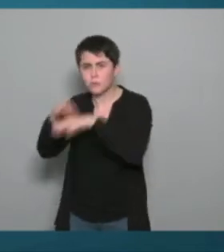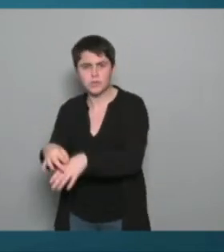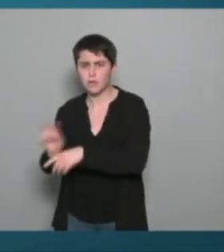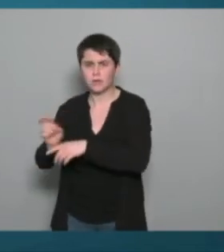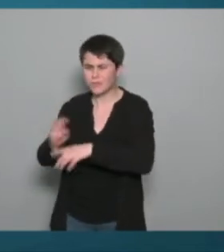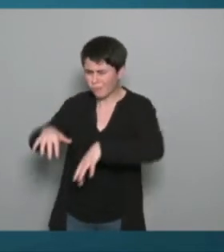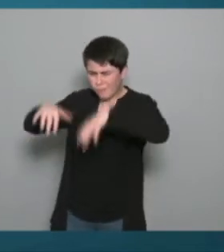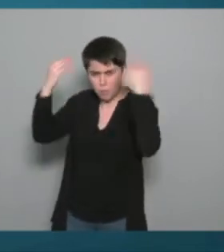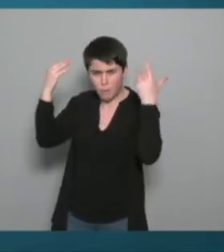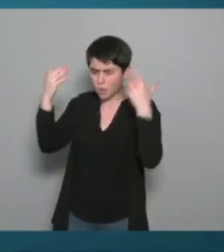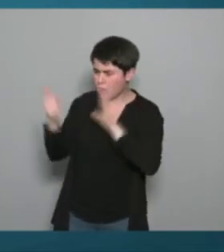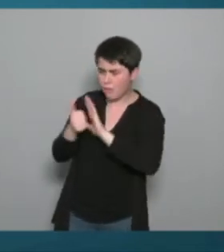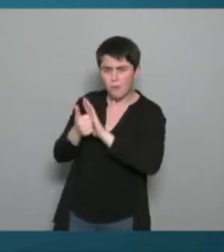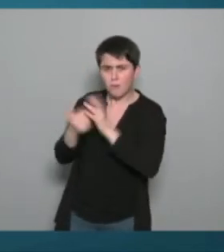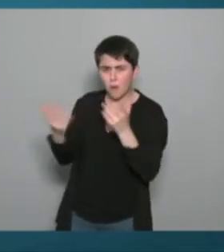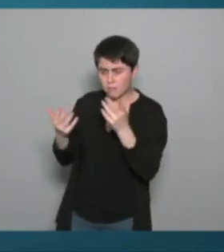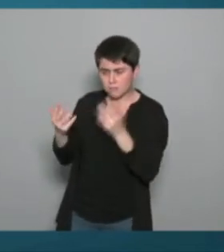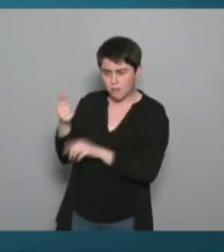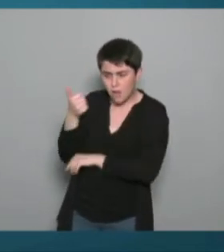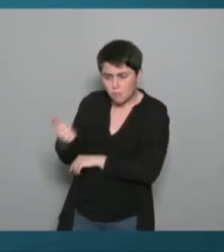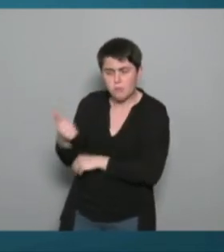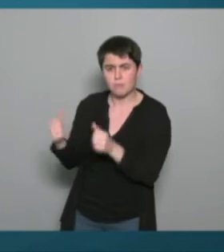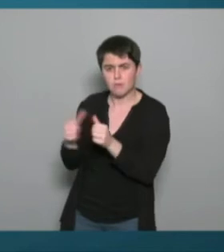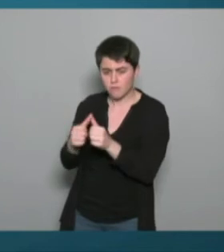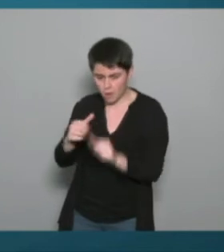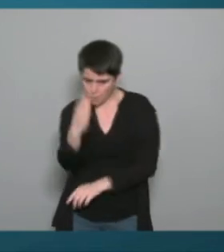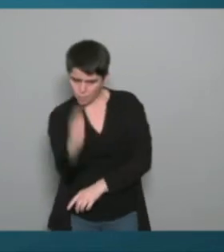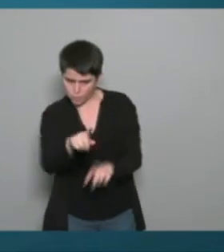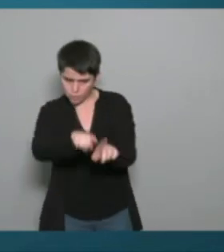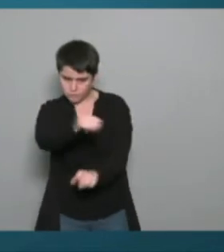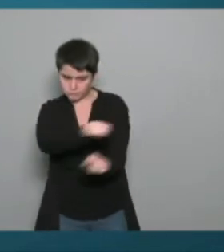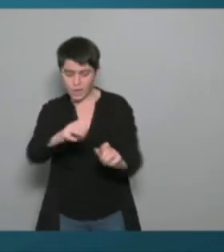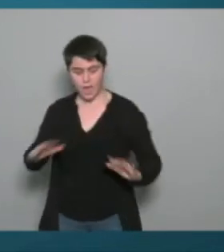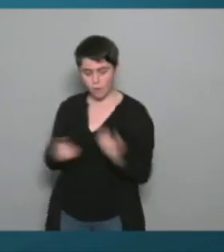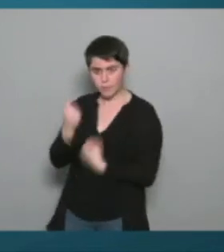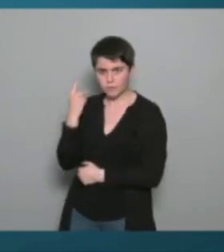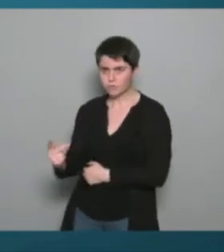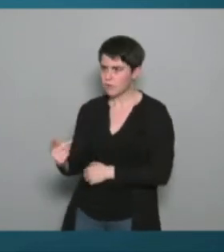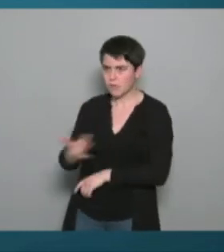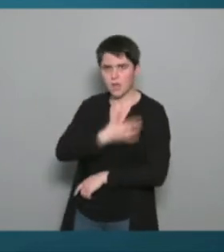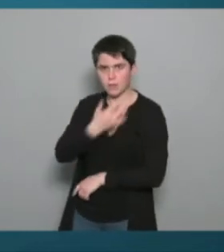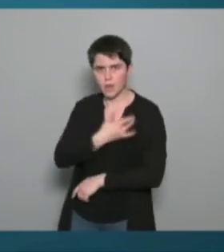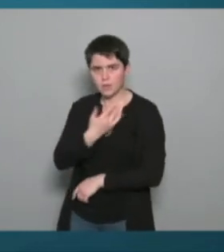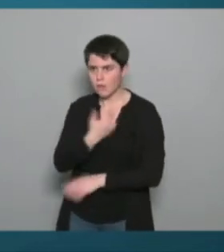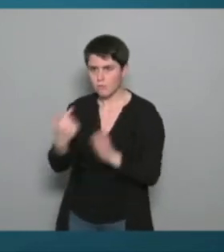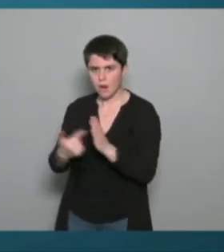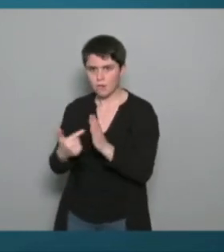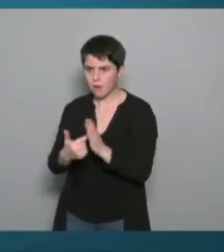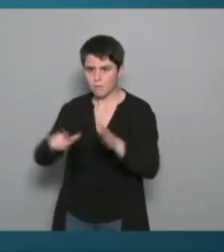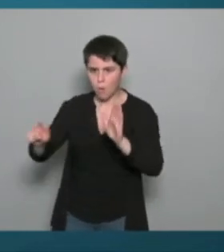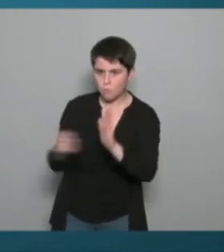et c'est là où effectivement toute sa compétence est importante à la fois en amont et en aval pour ce que le disait